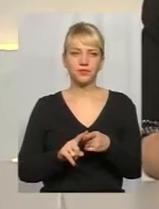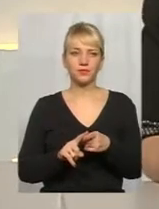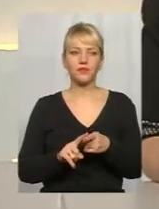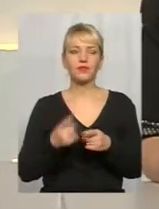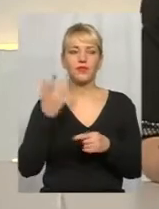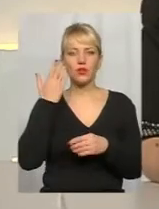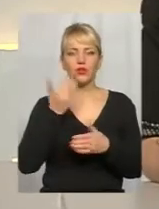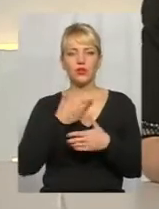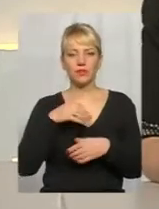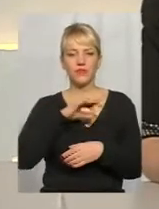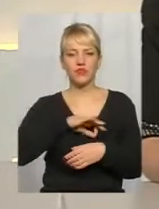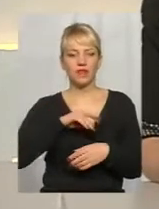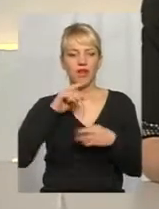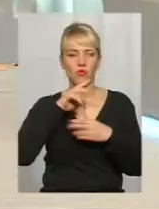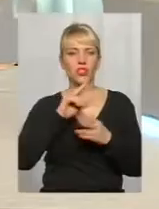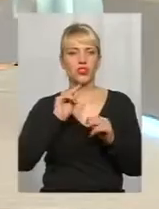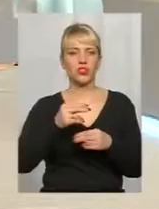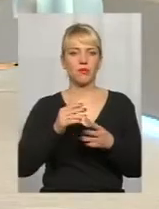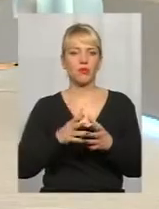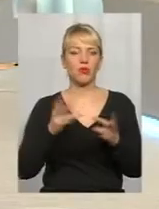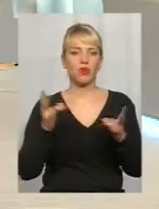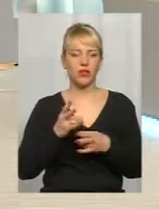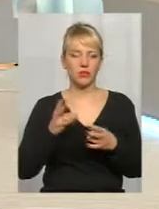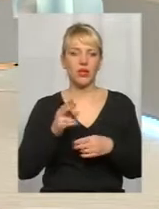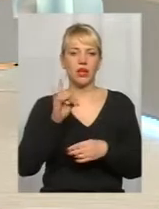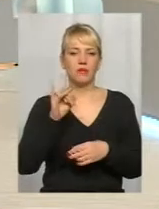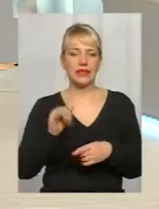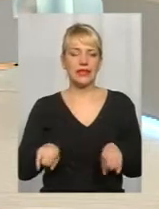коли ми вживаємо ліків, більше, ніж потрібно, саме при таких